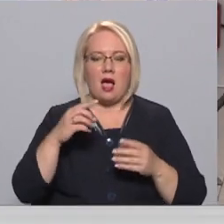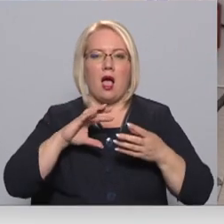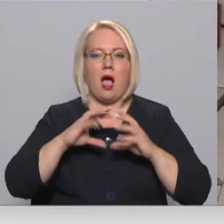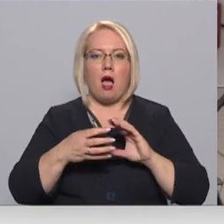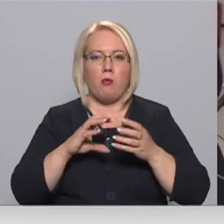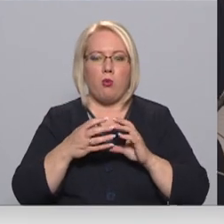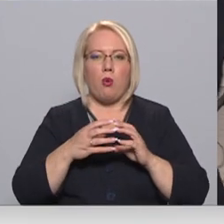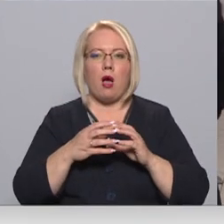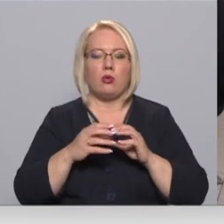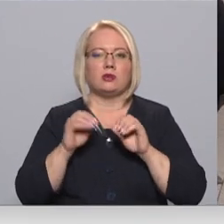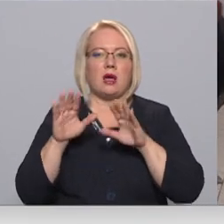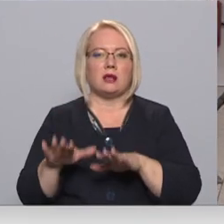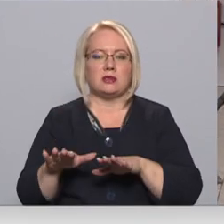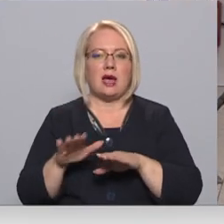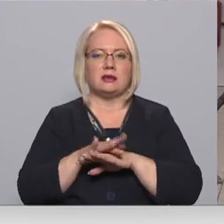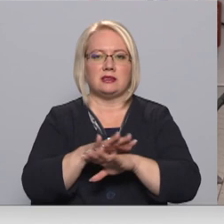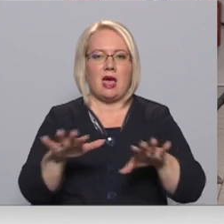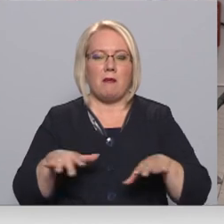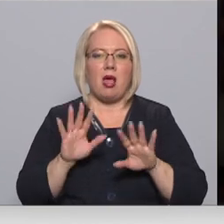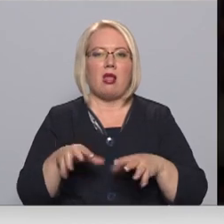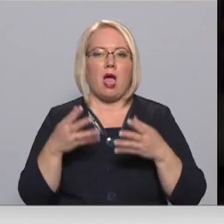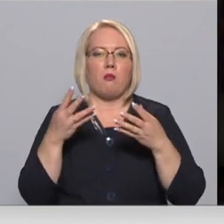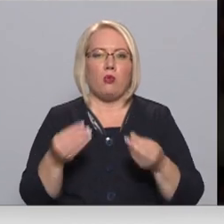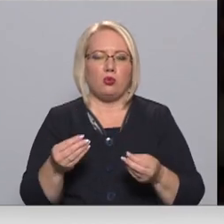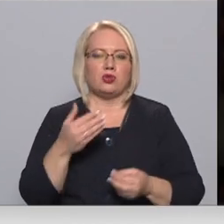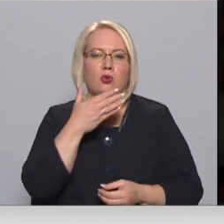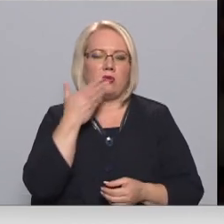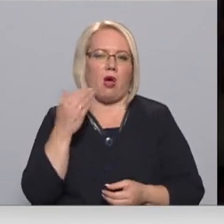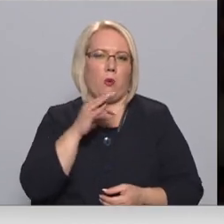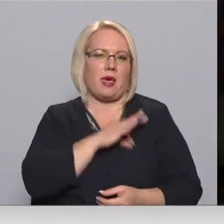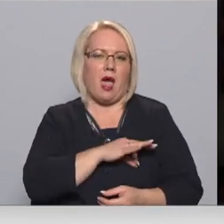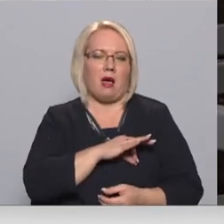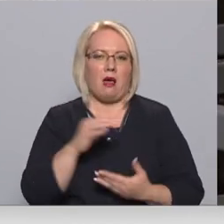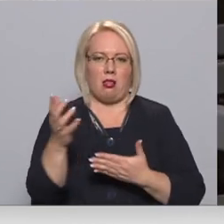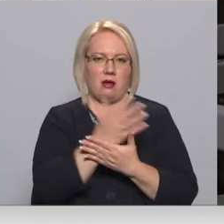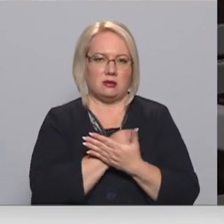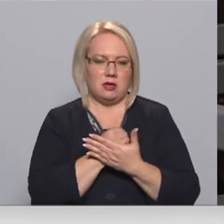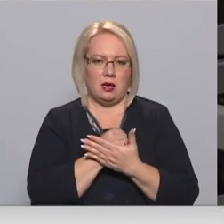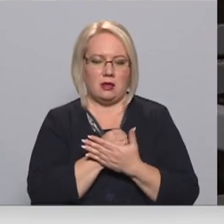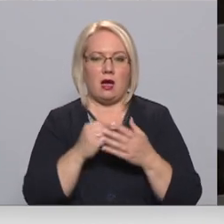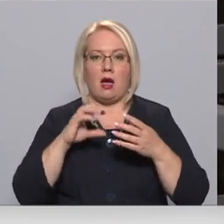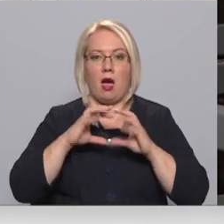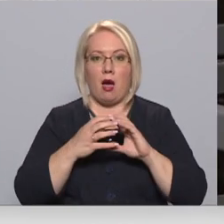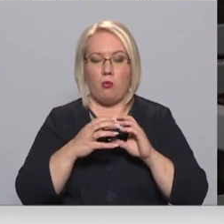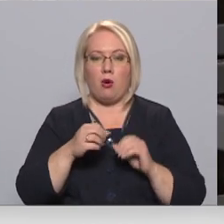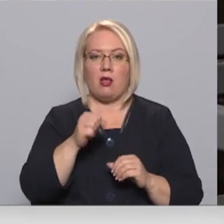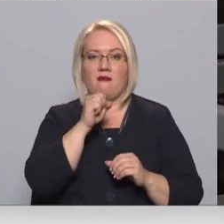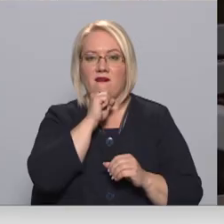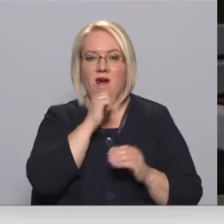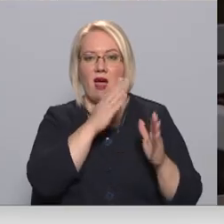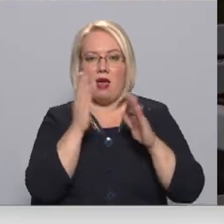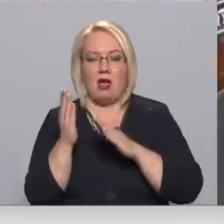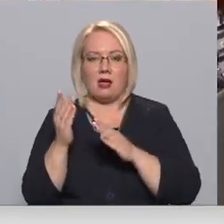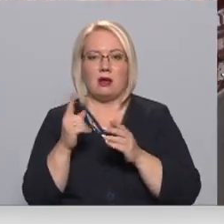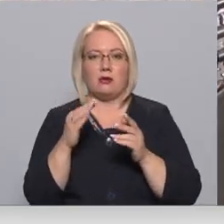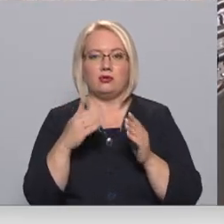atstāšot uz zemes, lai pūst, jo neatmaksājas vairāk lasīt. āboli vēlāk ienākšana mazliet